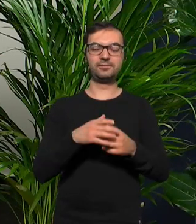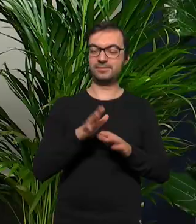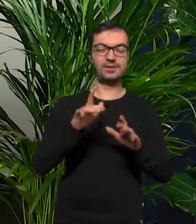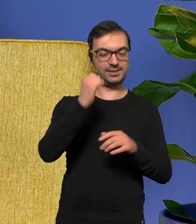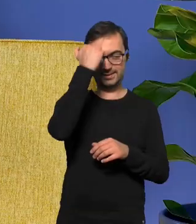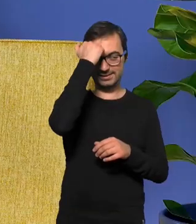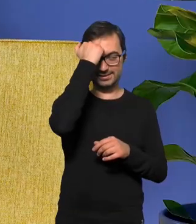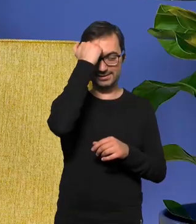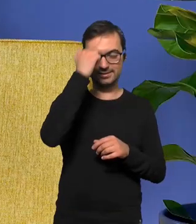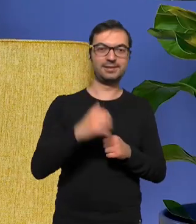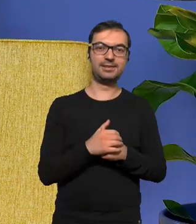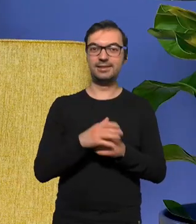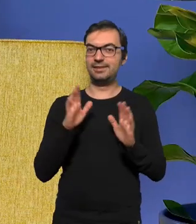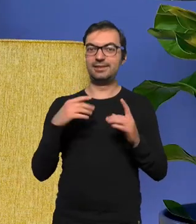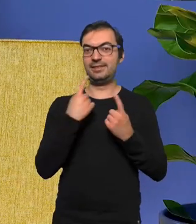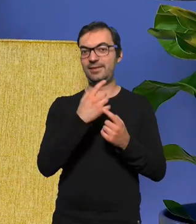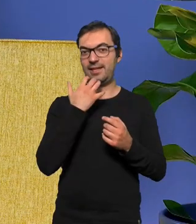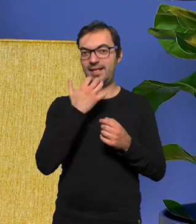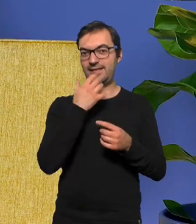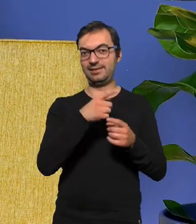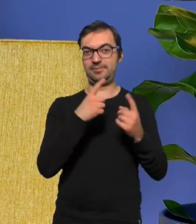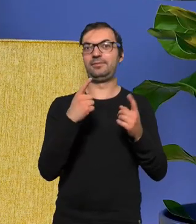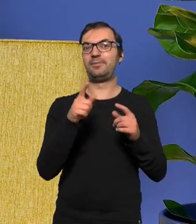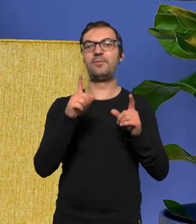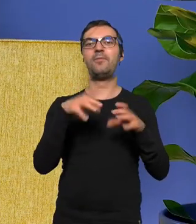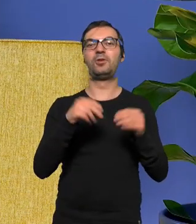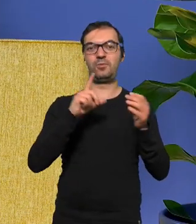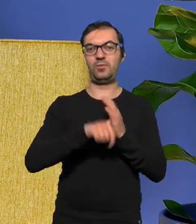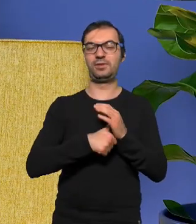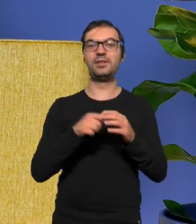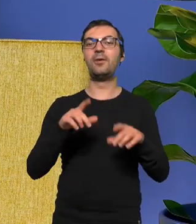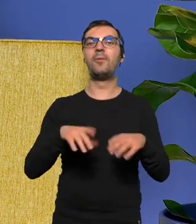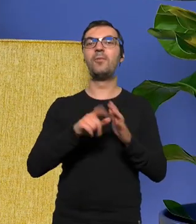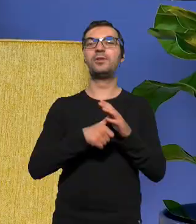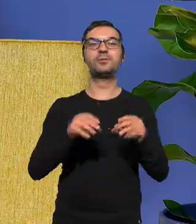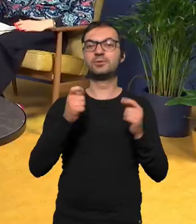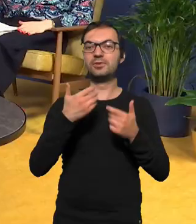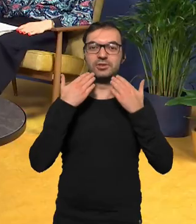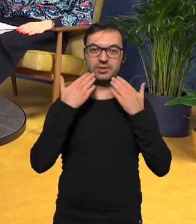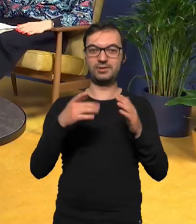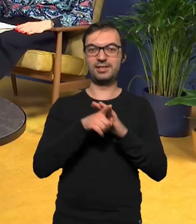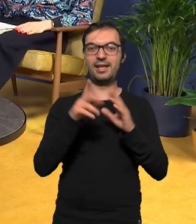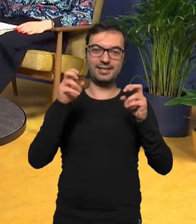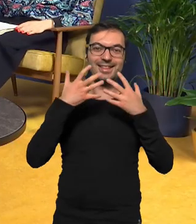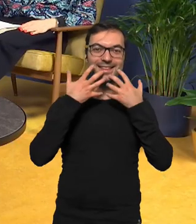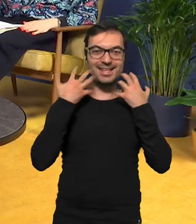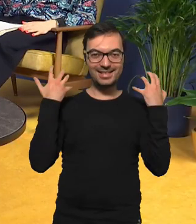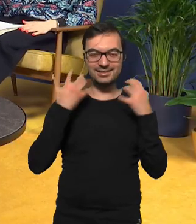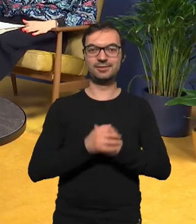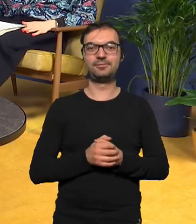znajduję no sam kraczysz, bo prawie od tego zaczynasz płytę płyta zaczyna się od podziękowań dla tygrysów